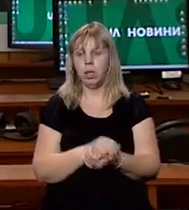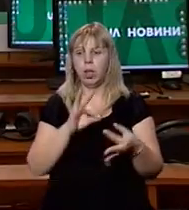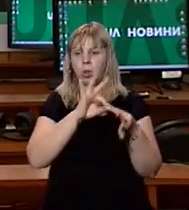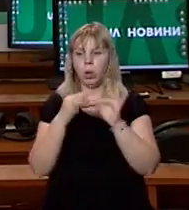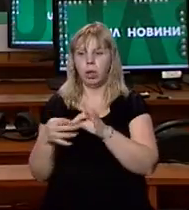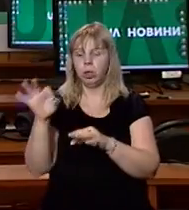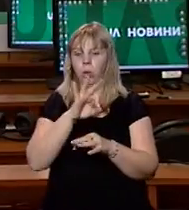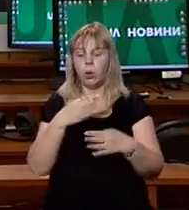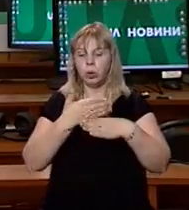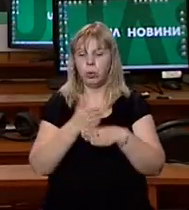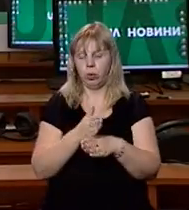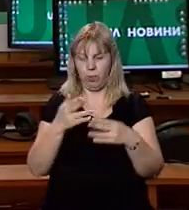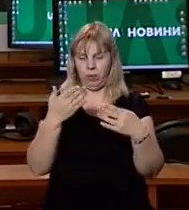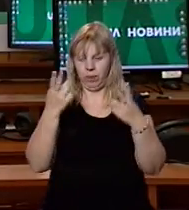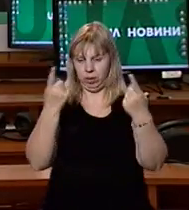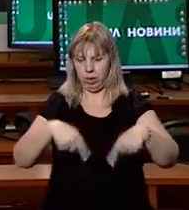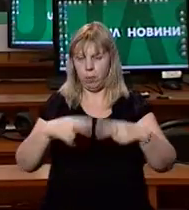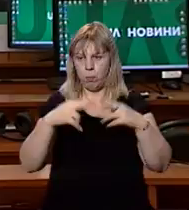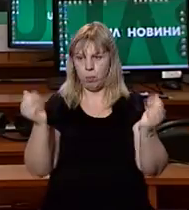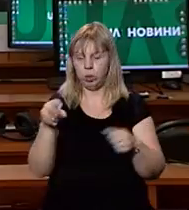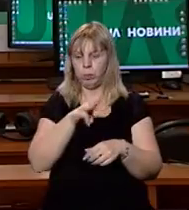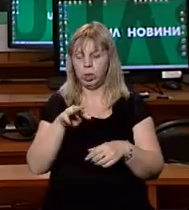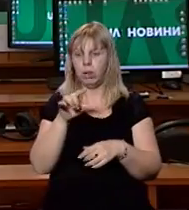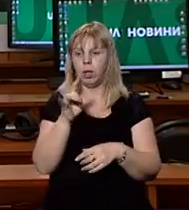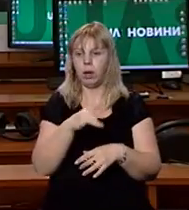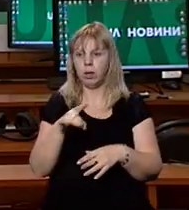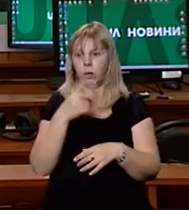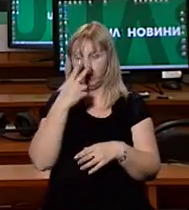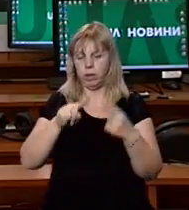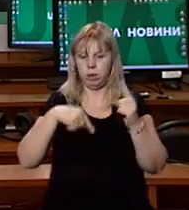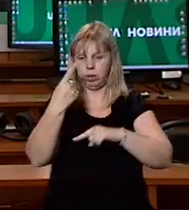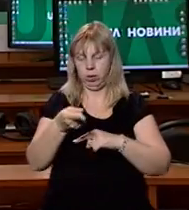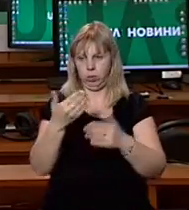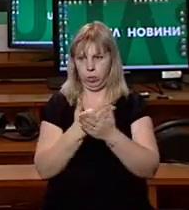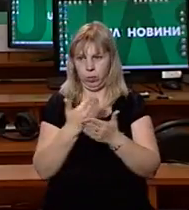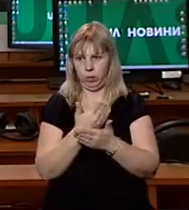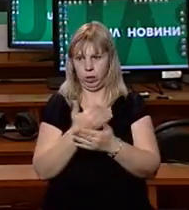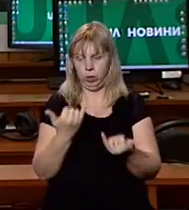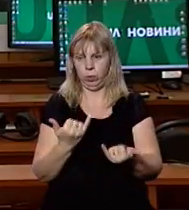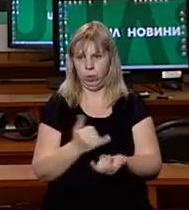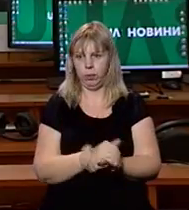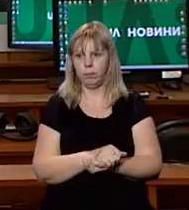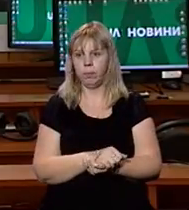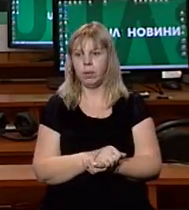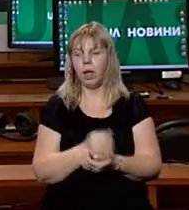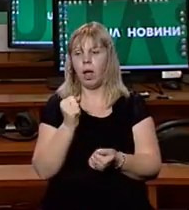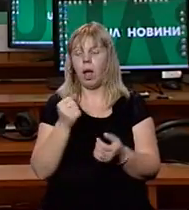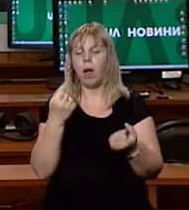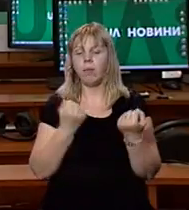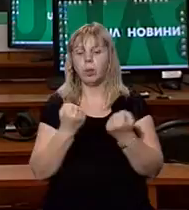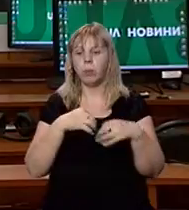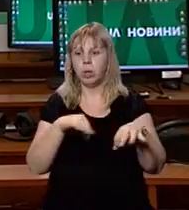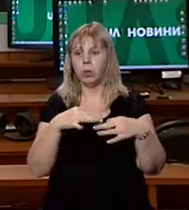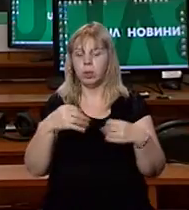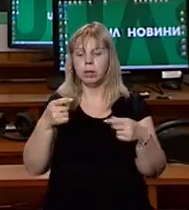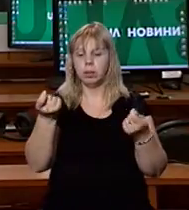Докладніше про зруйнований міст у селі Торунь Міжгірського району дивіться в наступних випусках новин сьогодні. Автомобільний